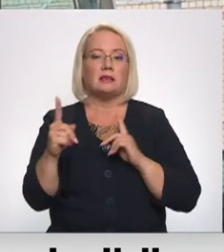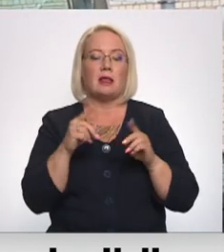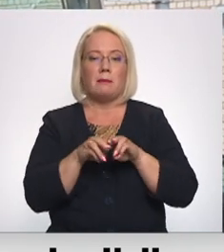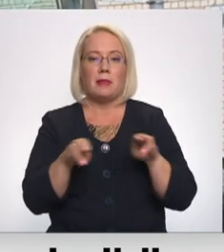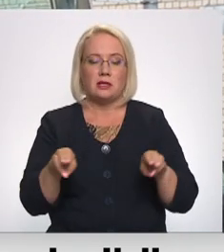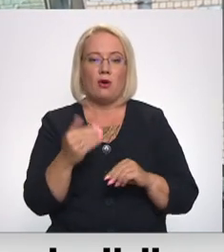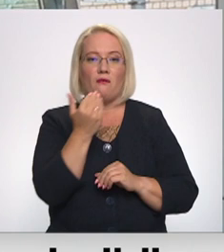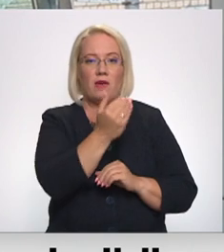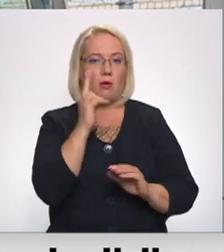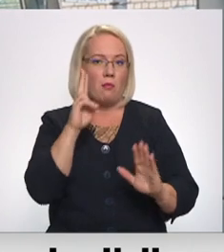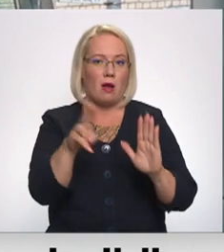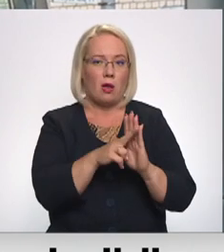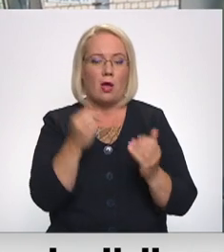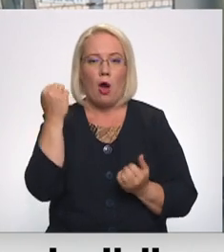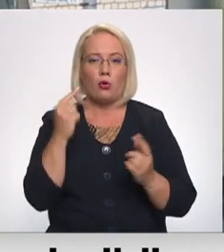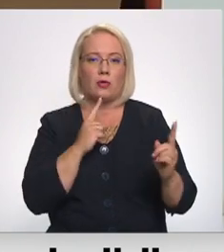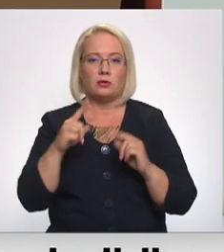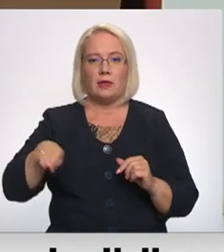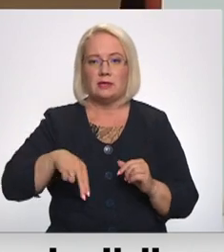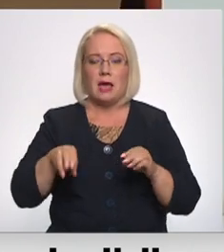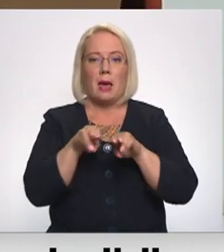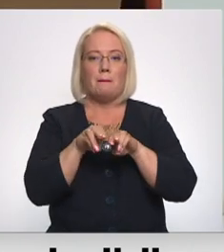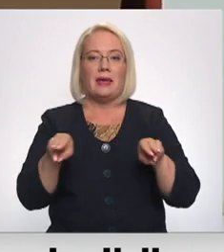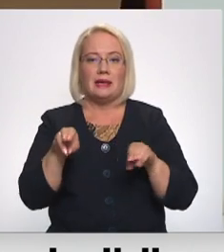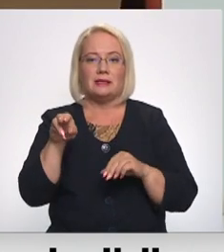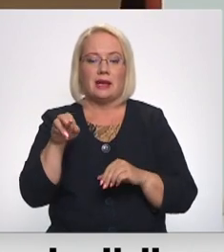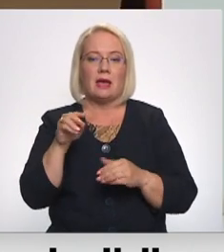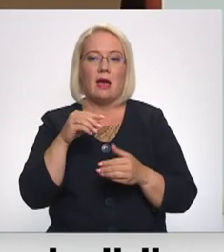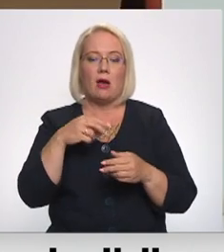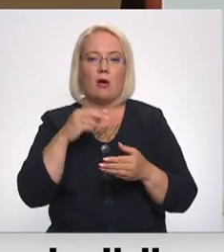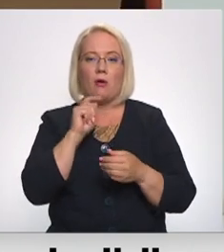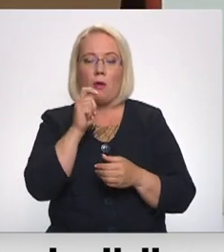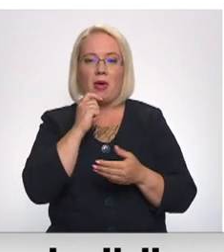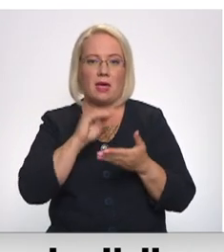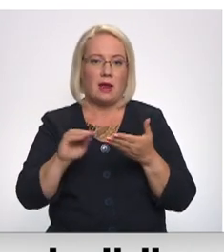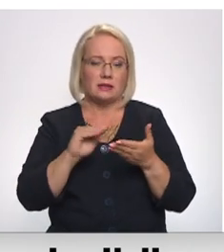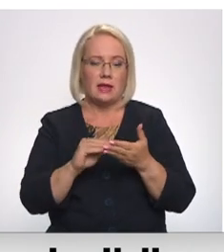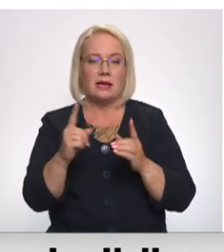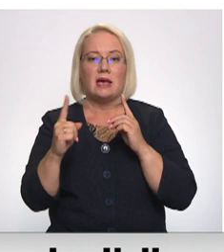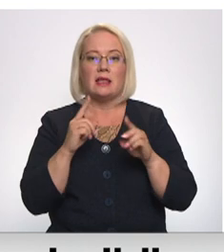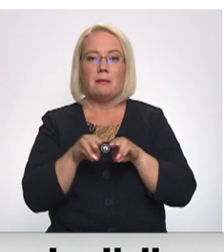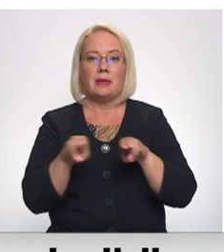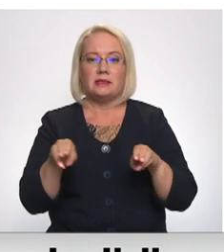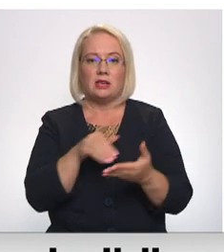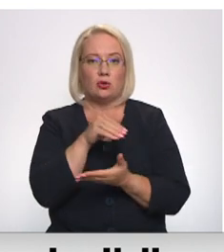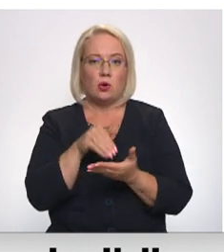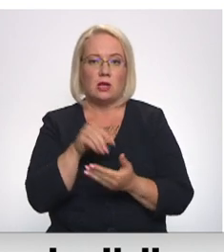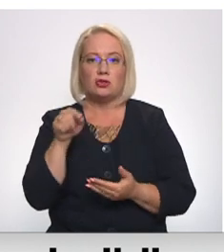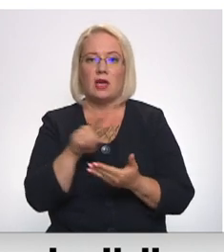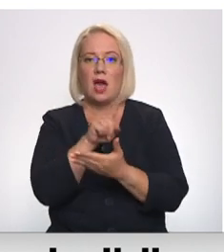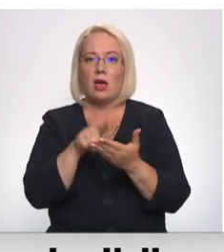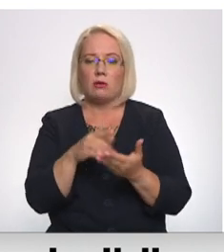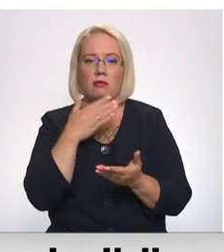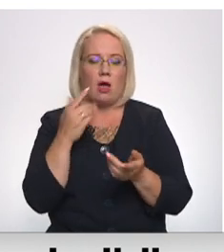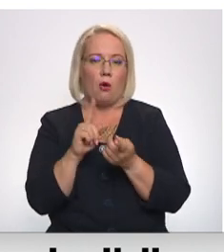autotransporta direkcija. Ministrija esošo situāciju RTV komentē rākstiski citēji. Sātīksmes ministrijas nostājas šajā jautājumā nav